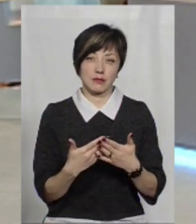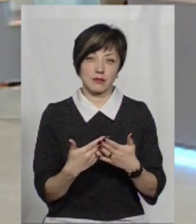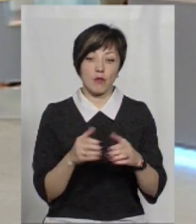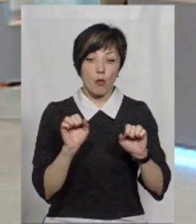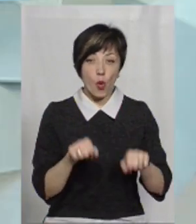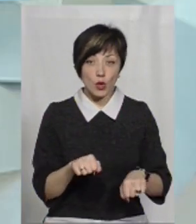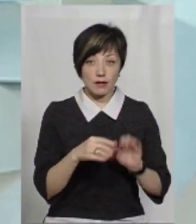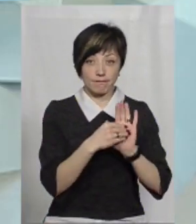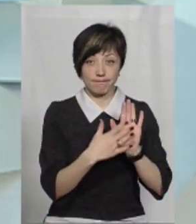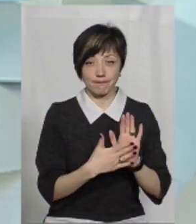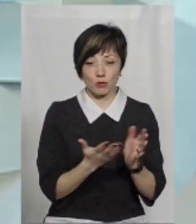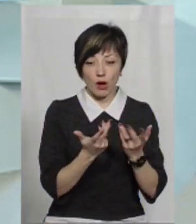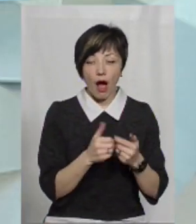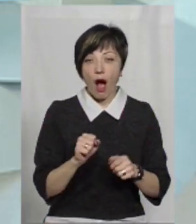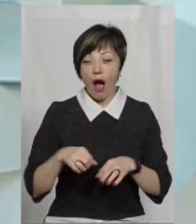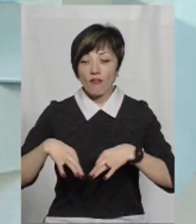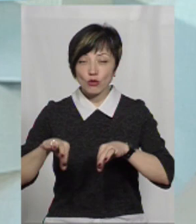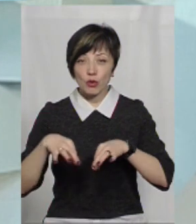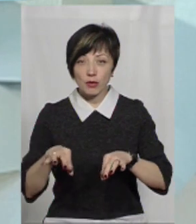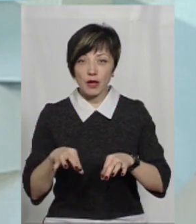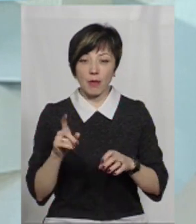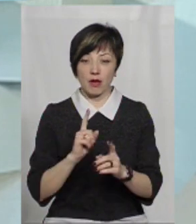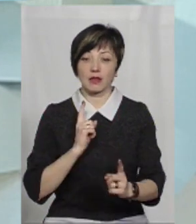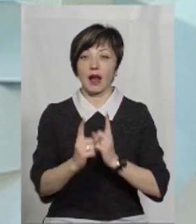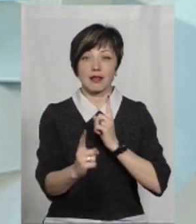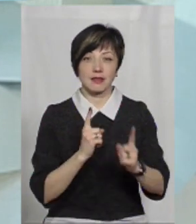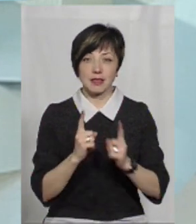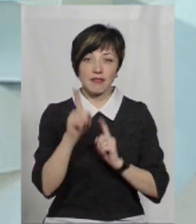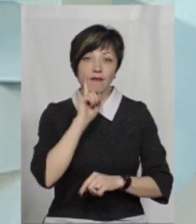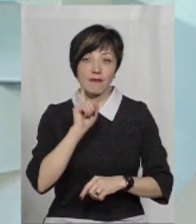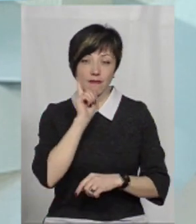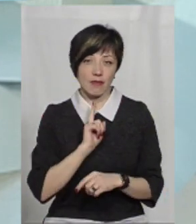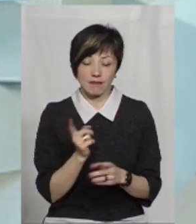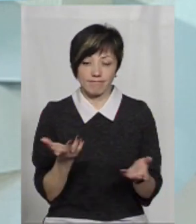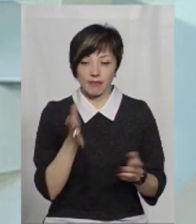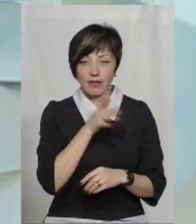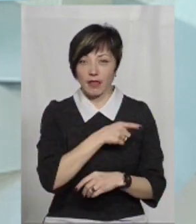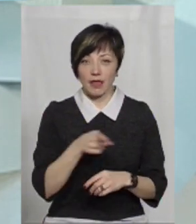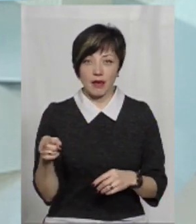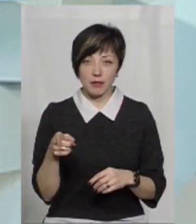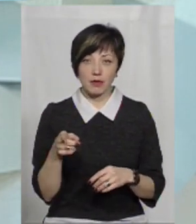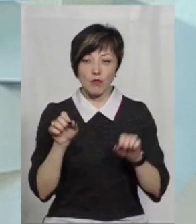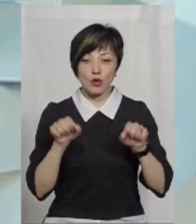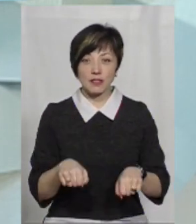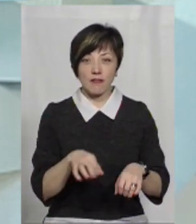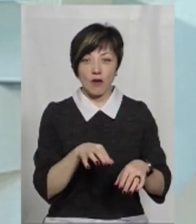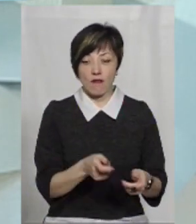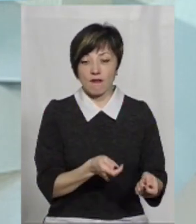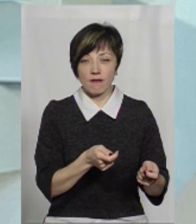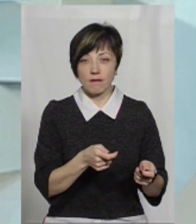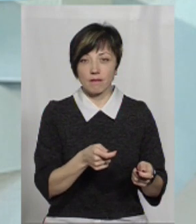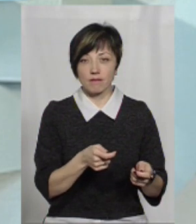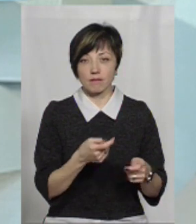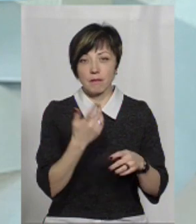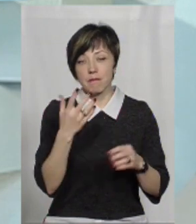зафіксувати. Автомобілі, які в'їжджали в режимі транзиту, розумієте, там термін, на який можливо було в